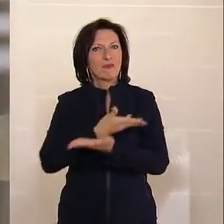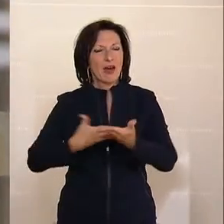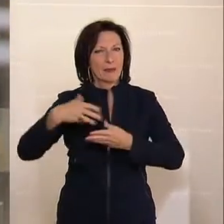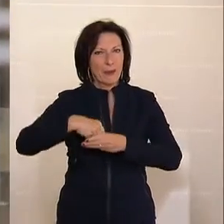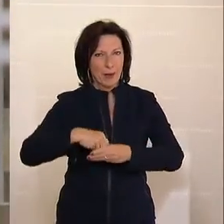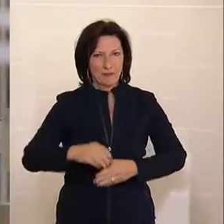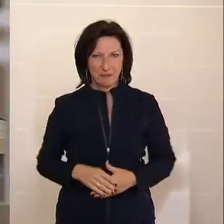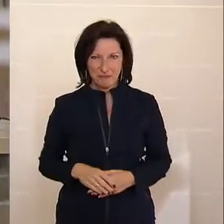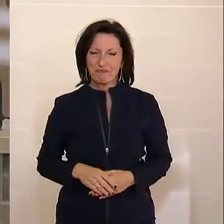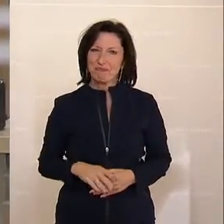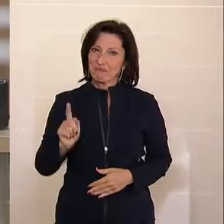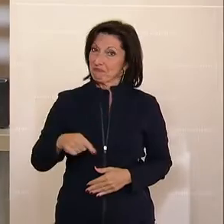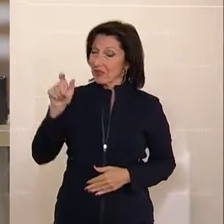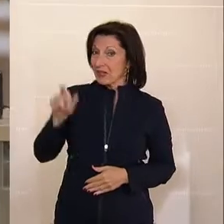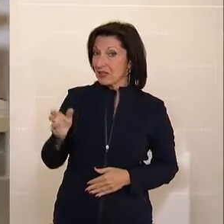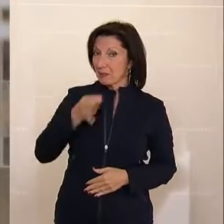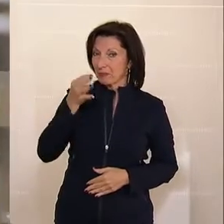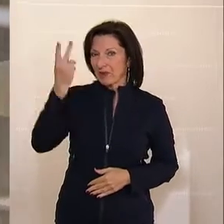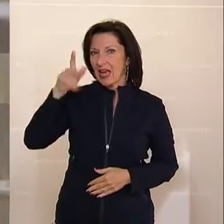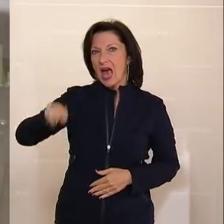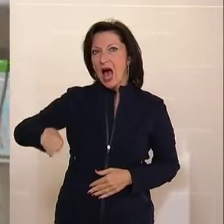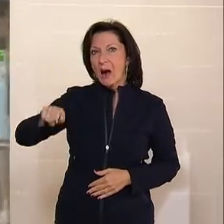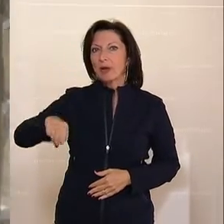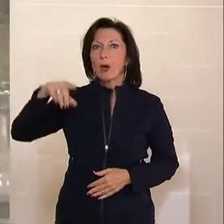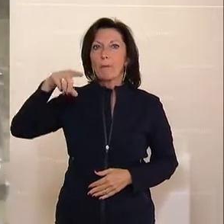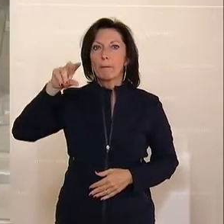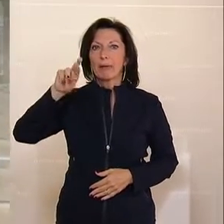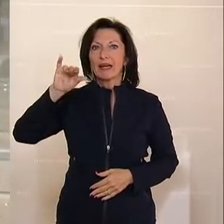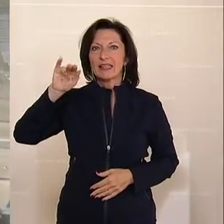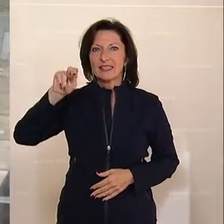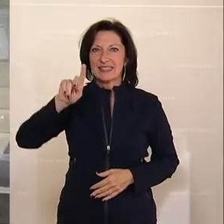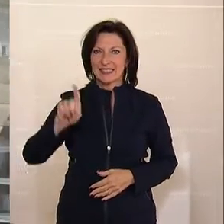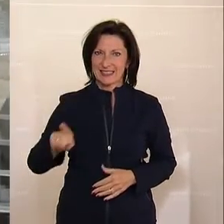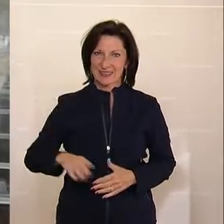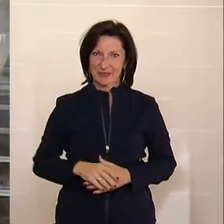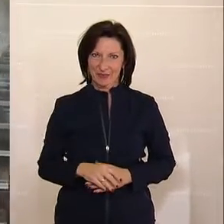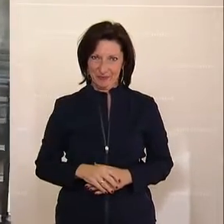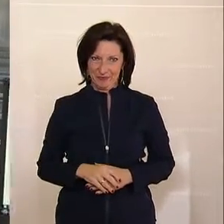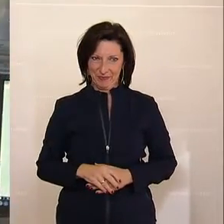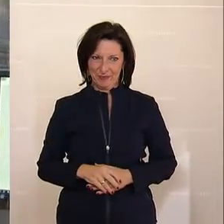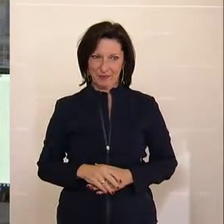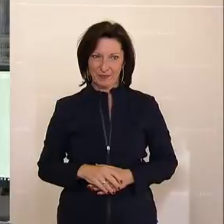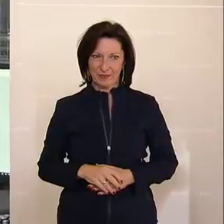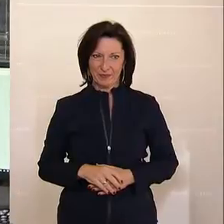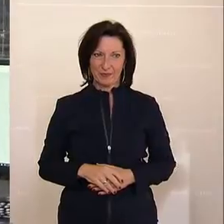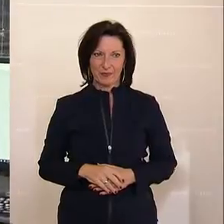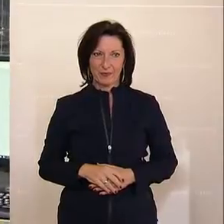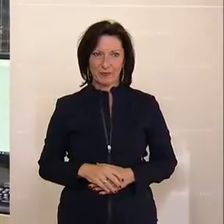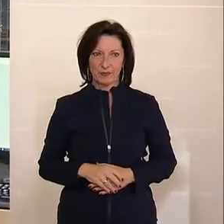ist Bauer und Bürgermeister in der Gemeinde und ÖVP-Sprecher für Bürgeranliegen.